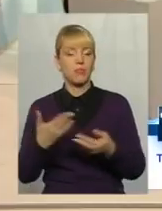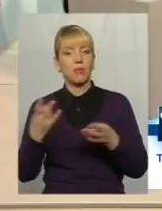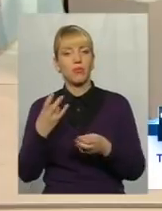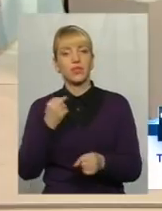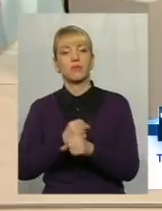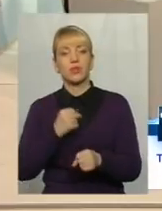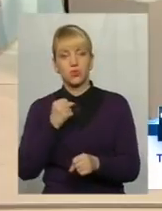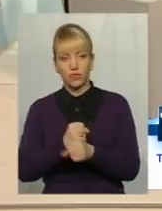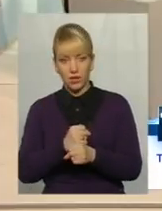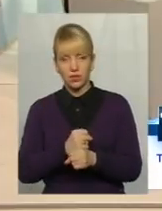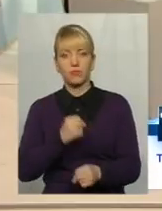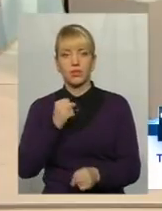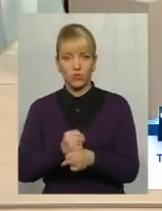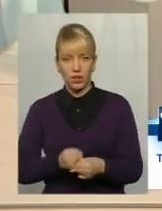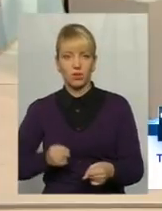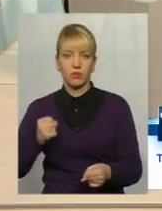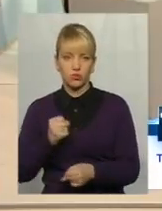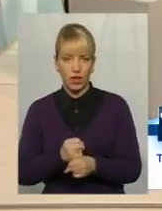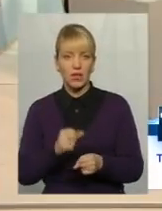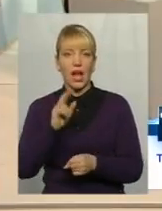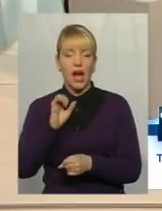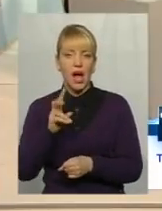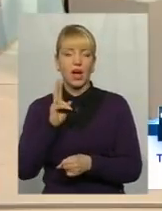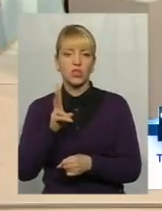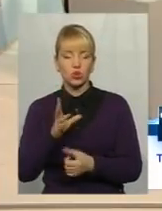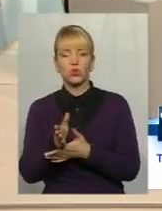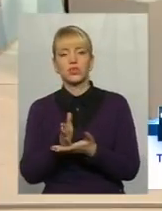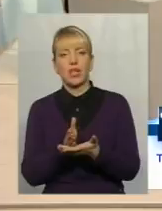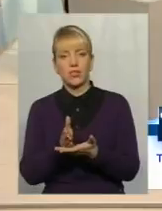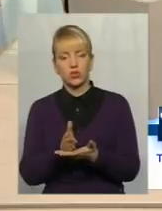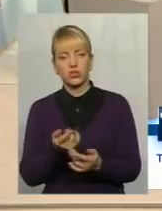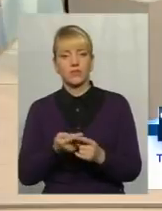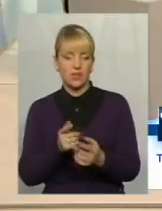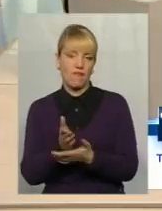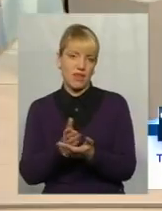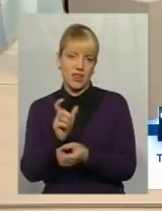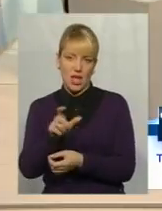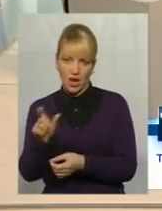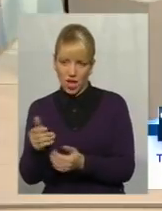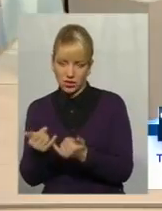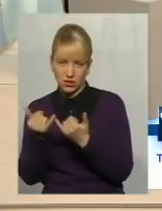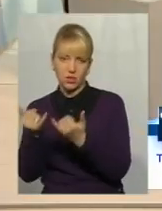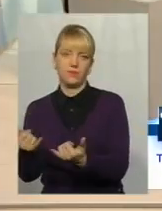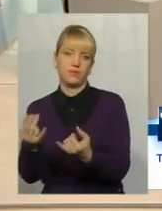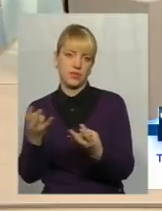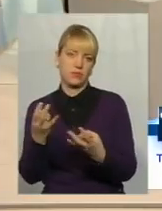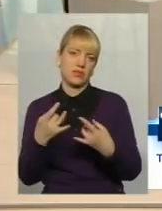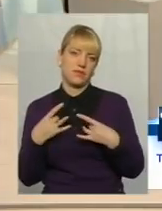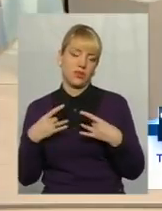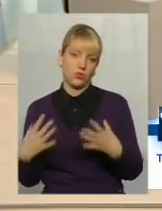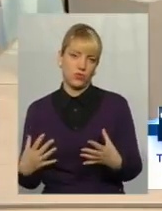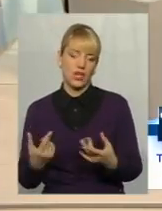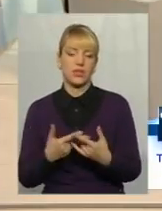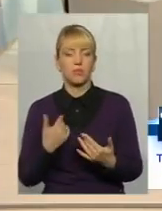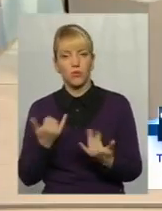працювати, працювати і працювати. А хто заслужив, а вчасно ті ветерани, вони повинні святкувати. І ми